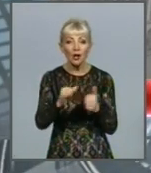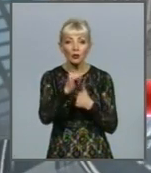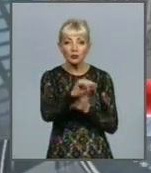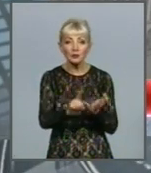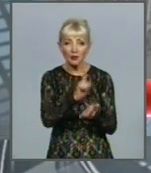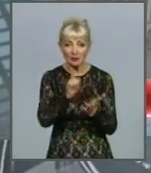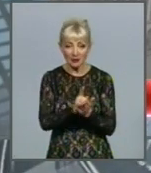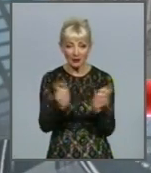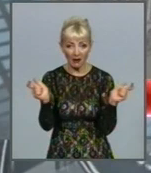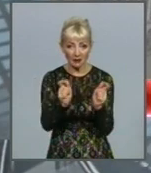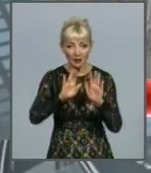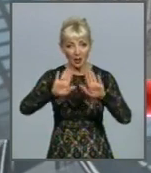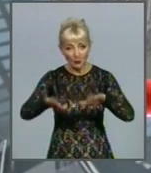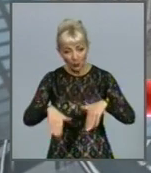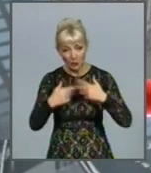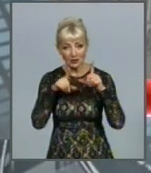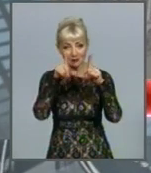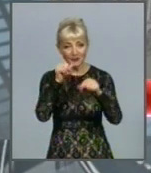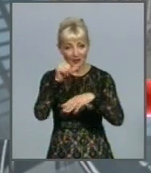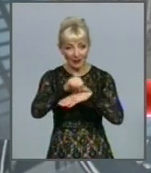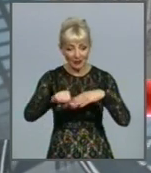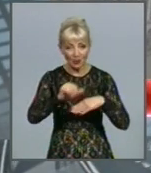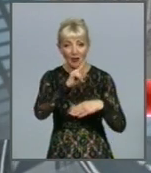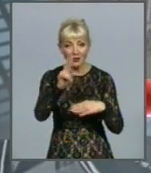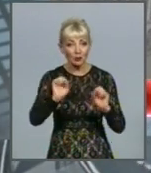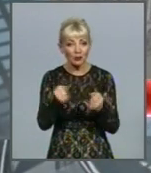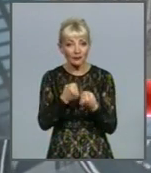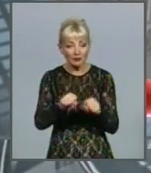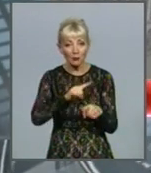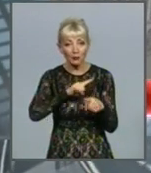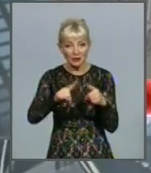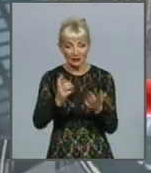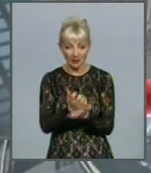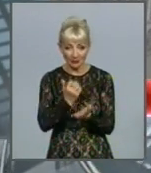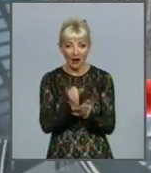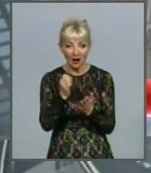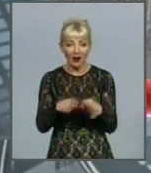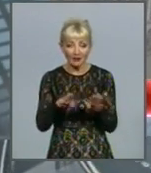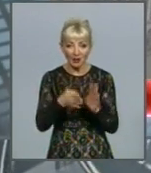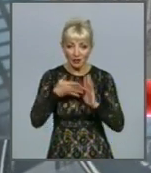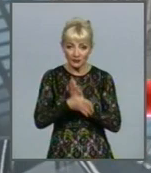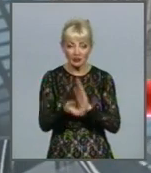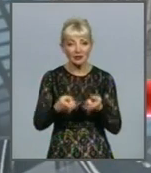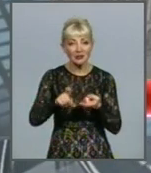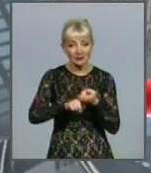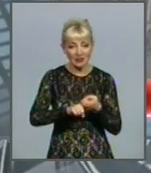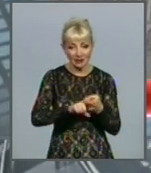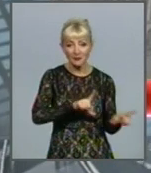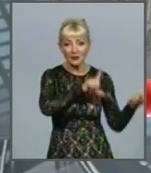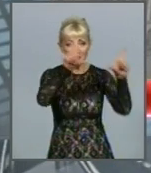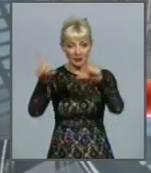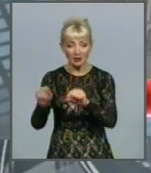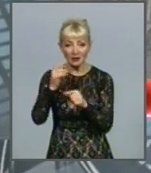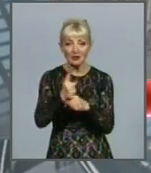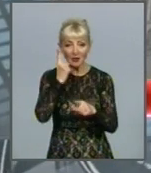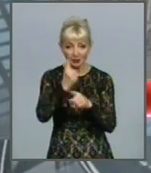обов'язковий карантин після перетину кордону, який означає неможливість швидкого заробітку, а також витрати, пов'язані з приїздом і згадом.